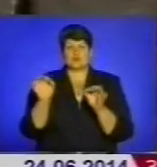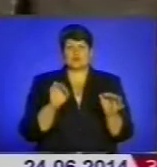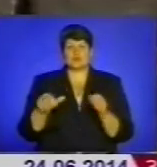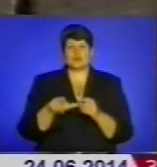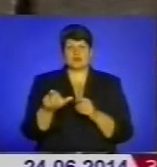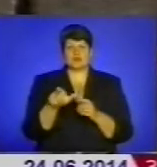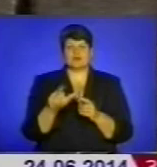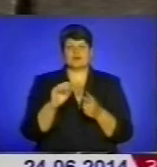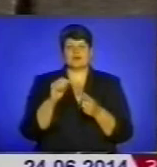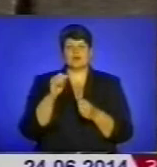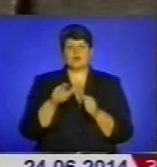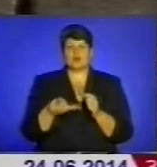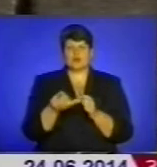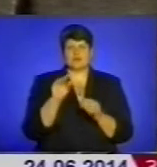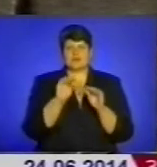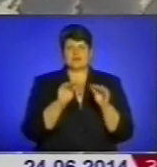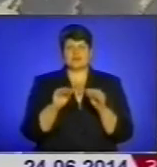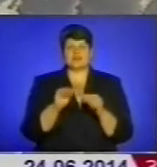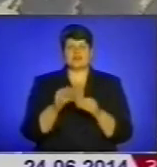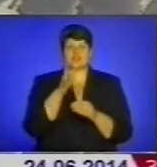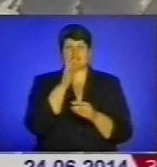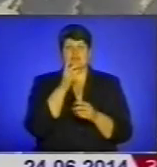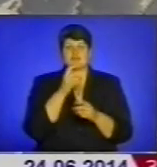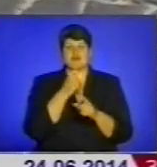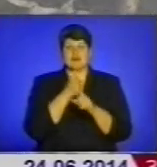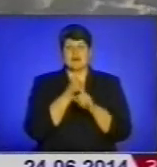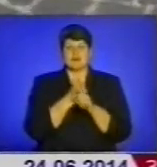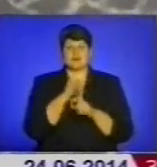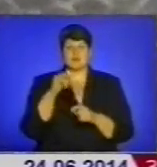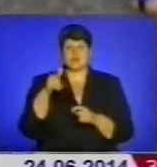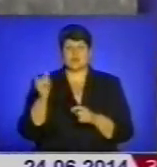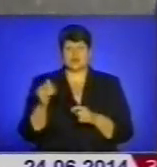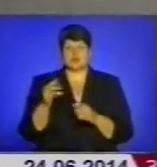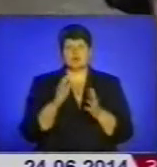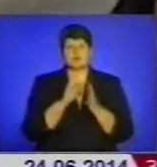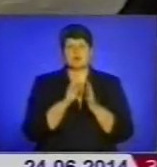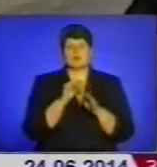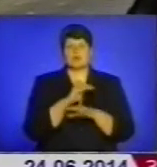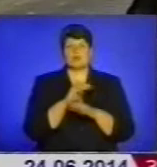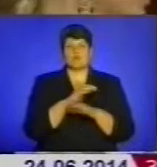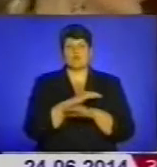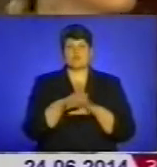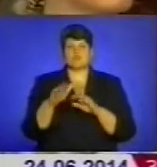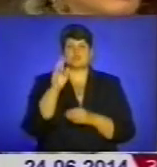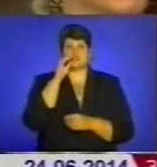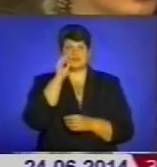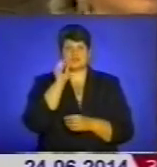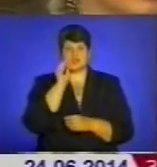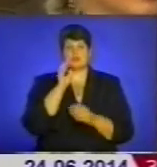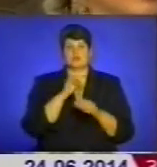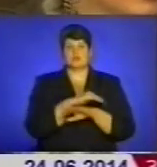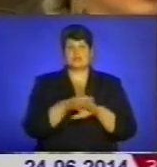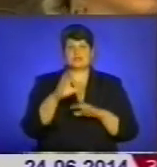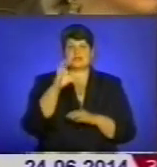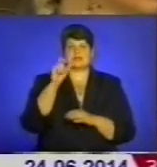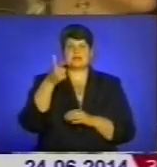кладеною ще за часів Австро-Угорщини. Колишня вулиця Міцкевича, а зараз бульвар Шевченка, а також Сагайдачного. Перші